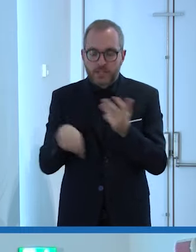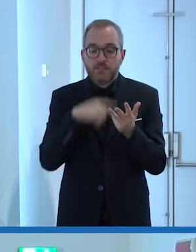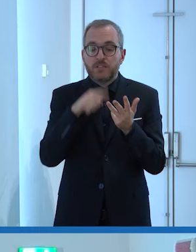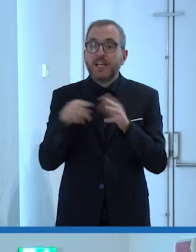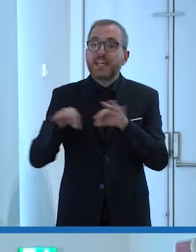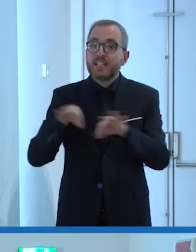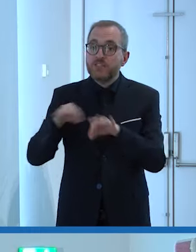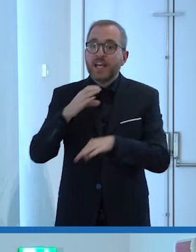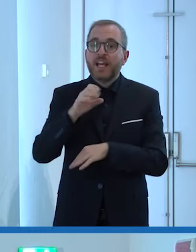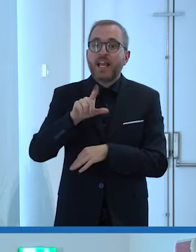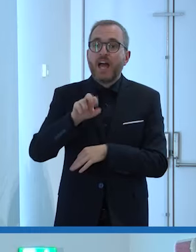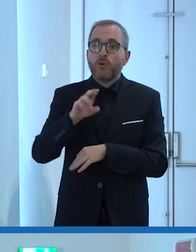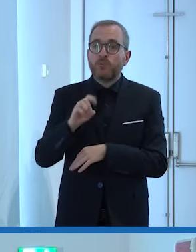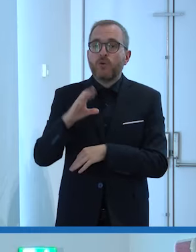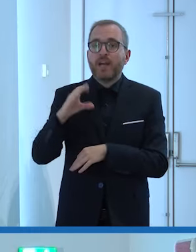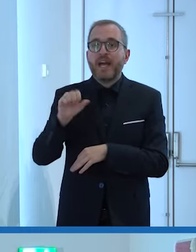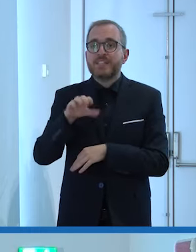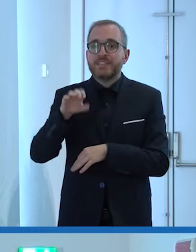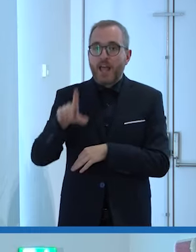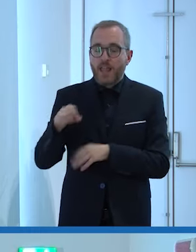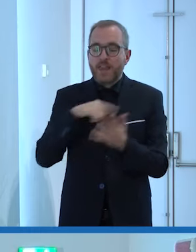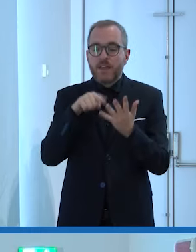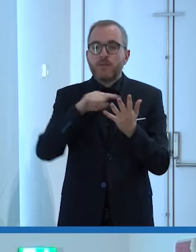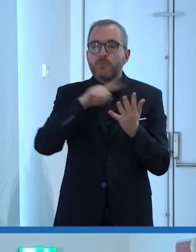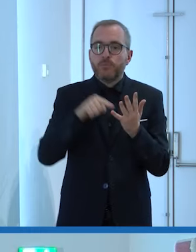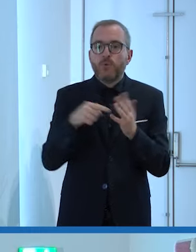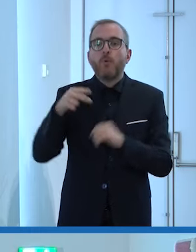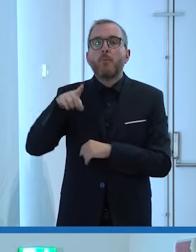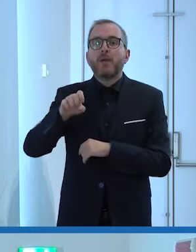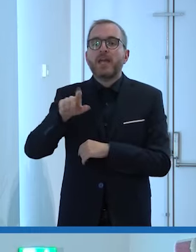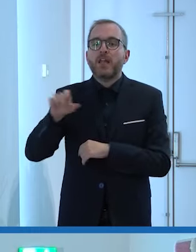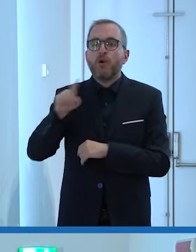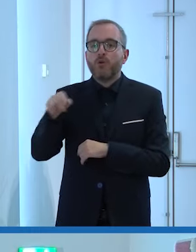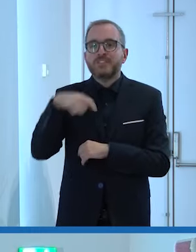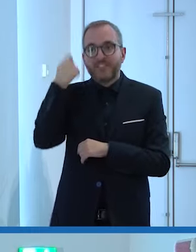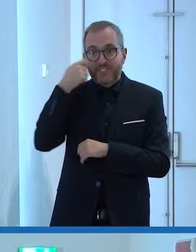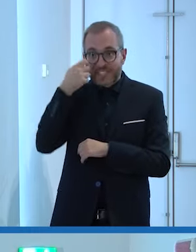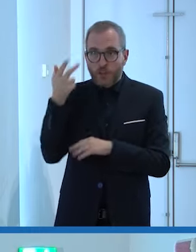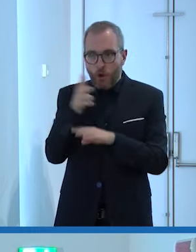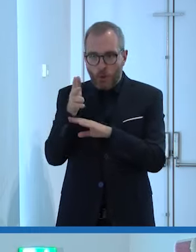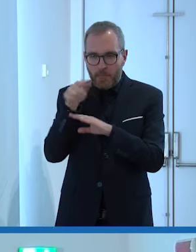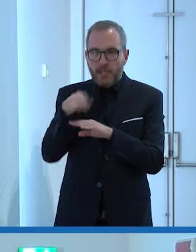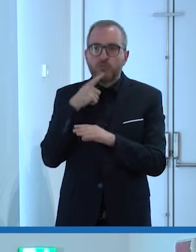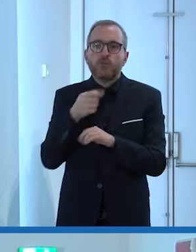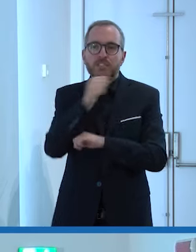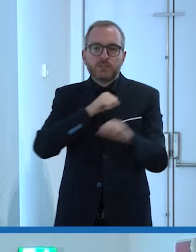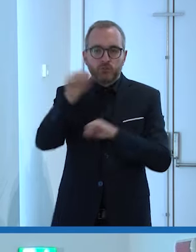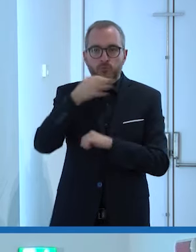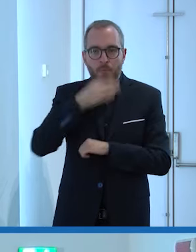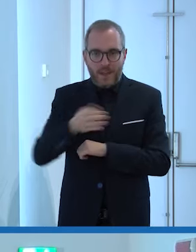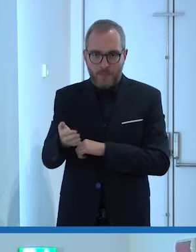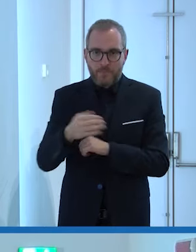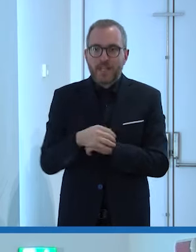regista Claudio Casale e da Simone Pelosi che è un video operatore di superabile ringrazio oltre che